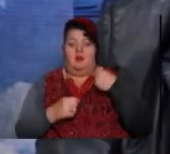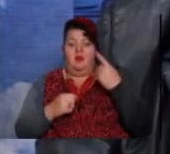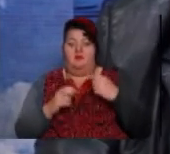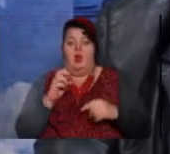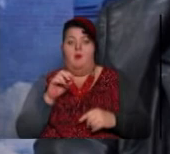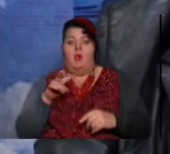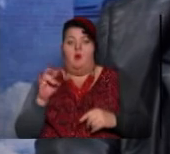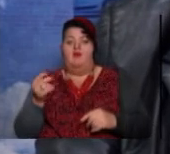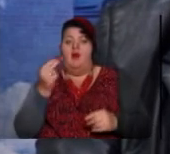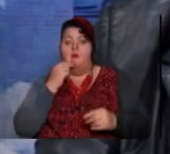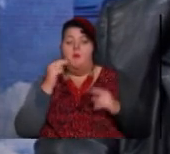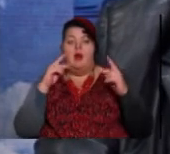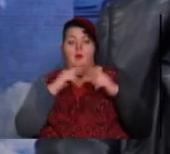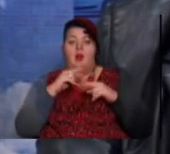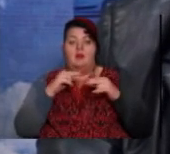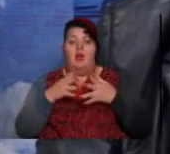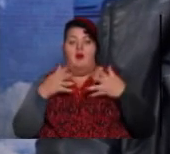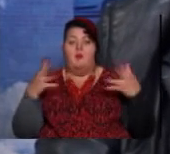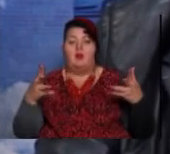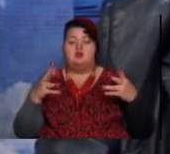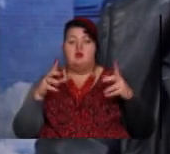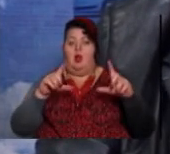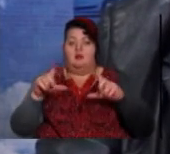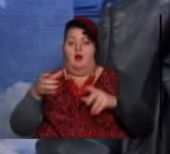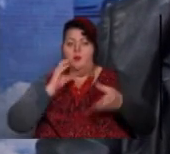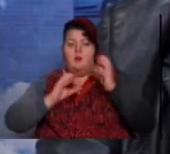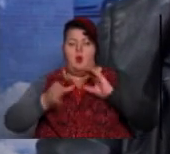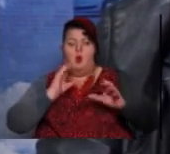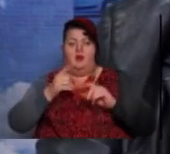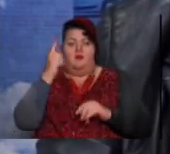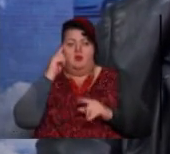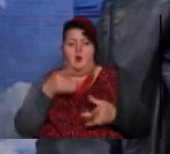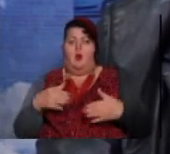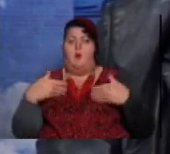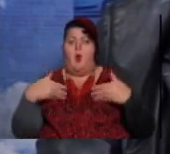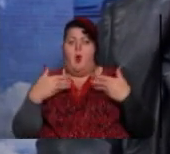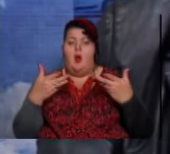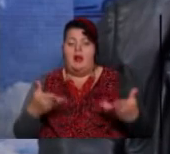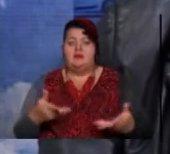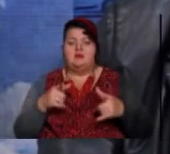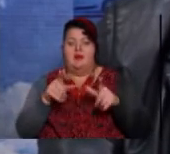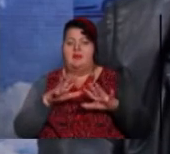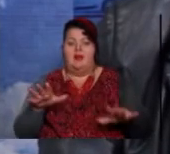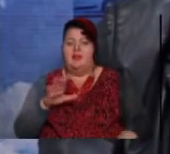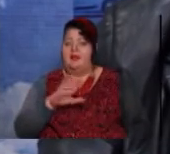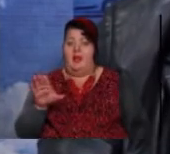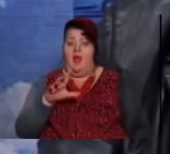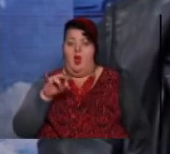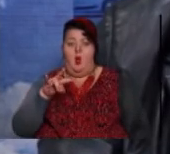Белкові препарати, в больших концентраціях, які ви п'єте і думаєте, що це полезно і це не гормон,